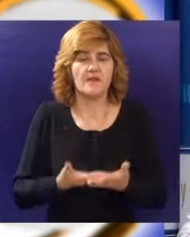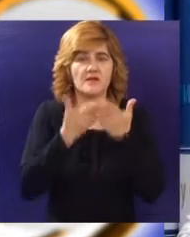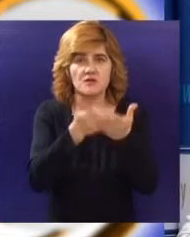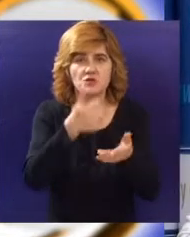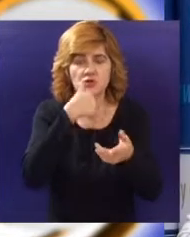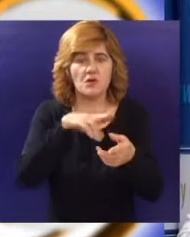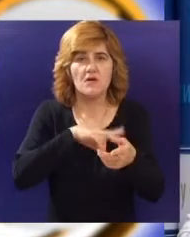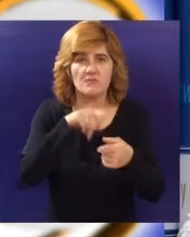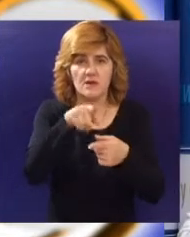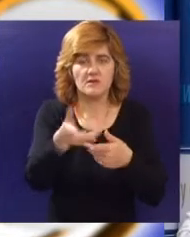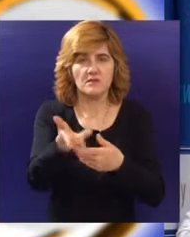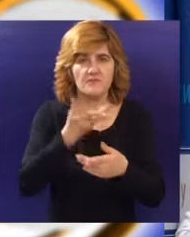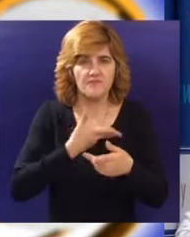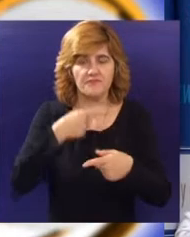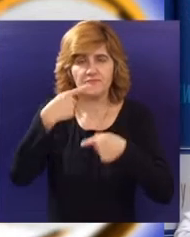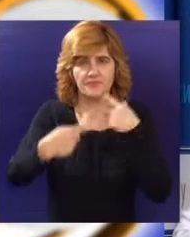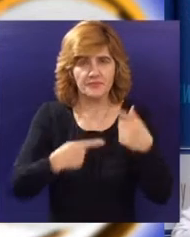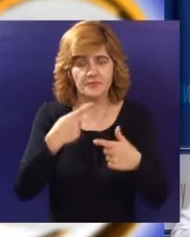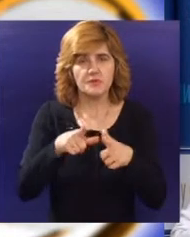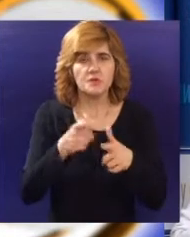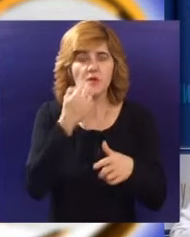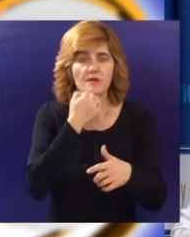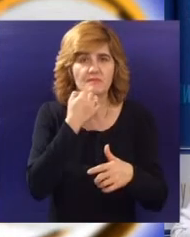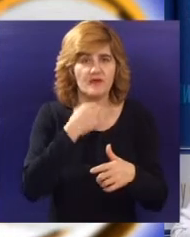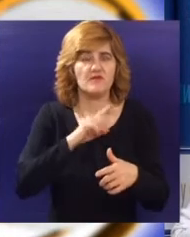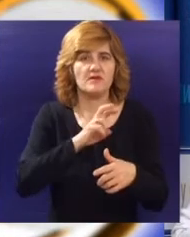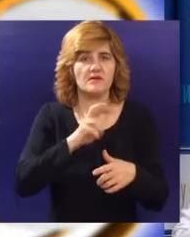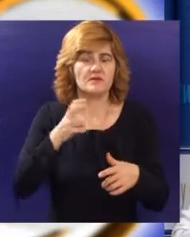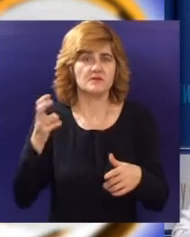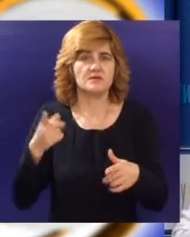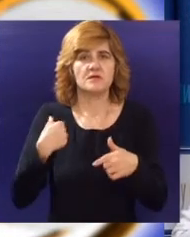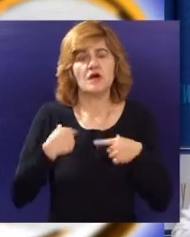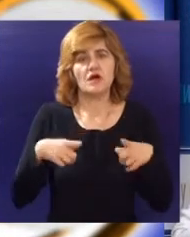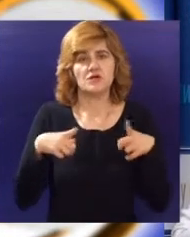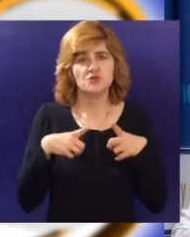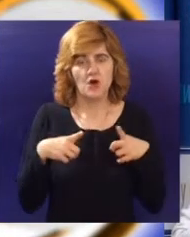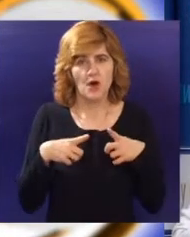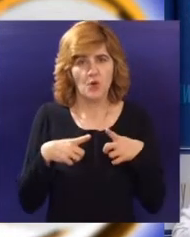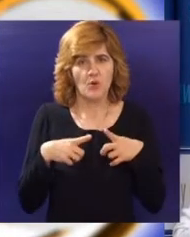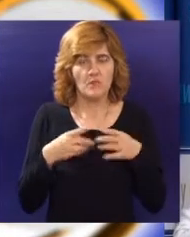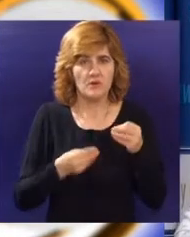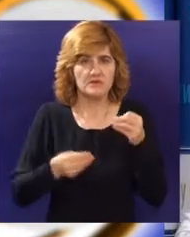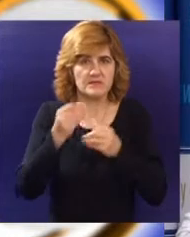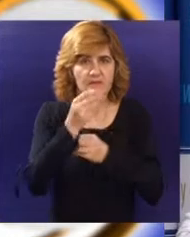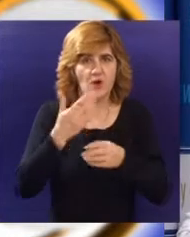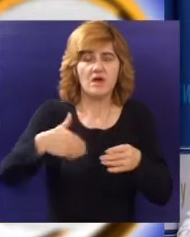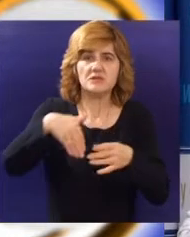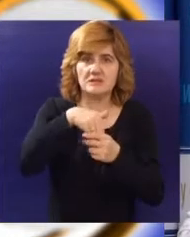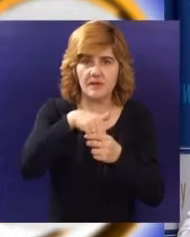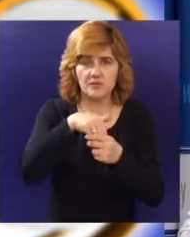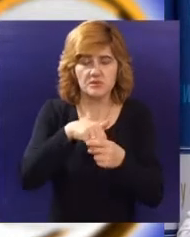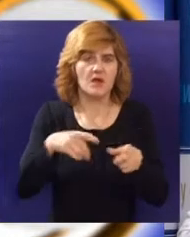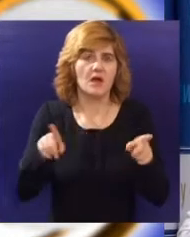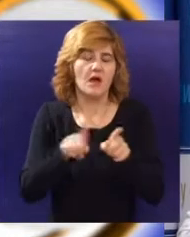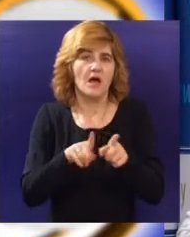poljoprivrednih dobara u ovom regionu, indiretno očekujemo i stimulaciju zaposlenja,